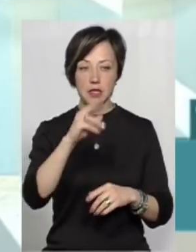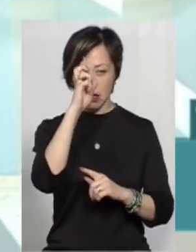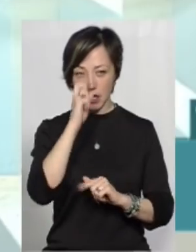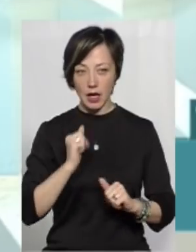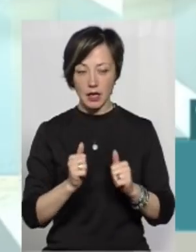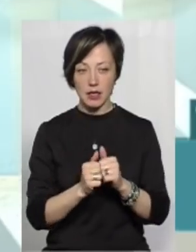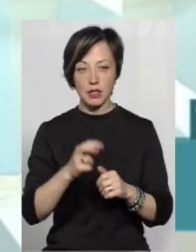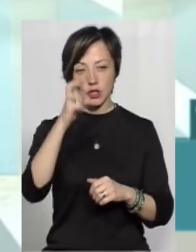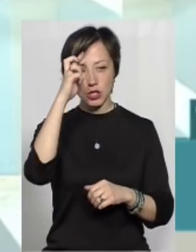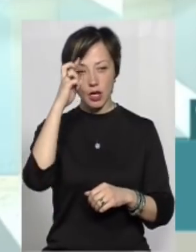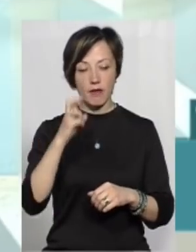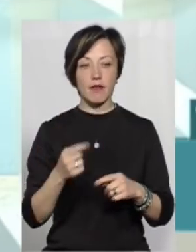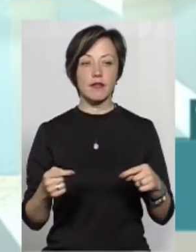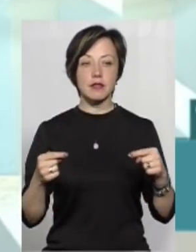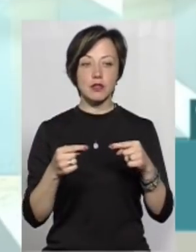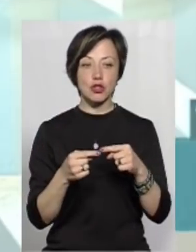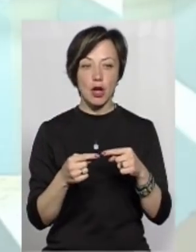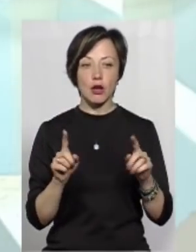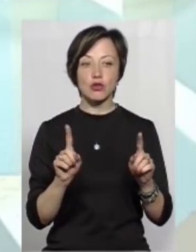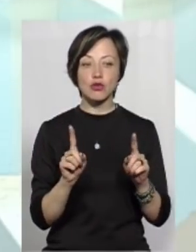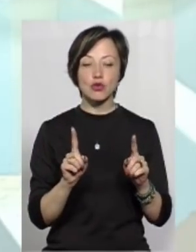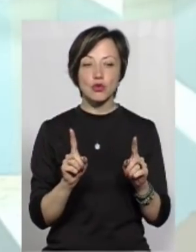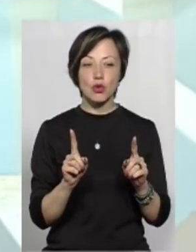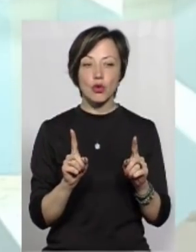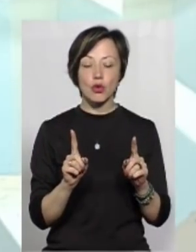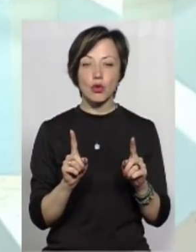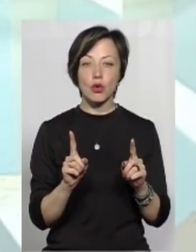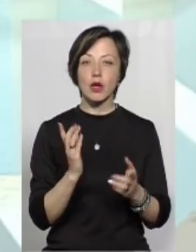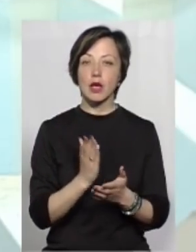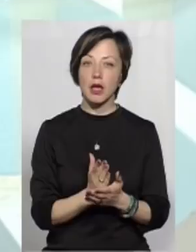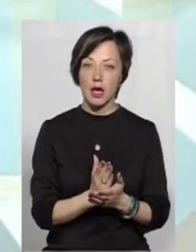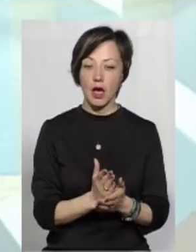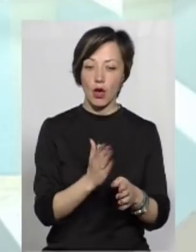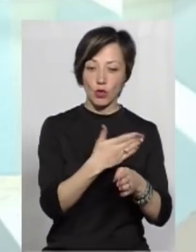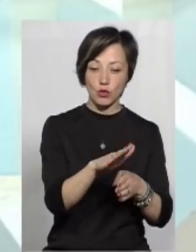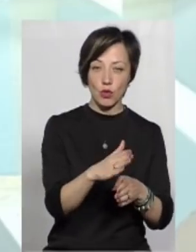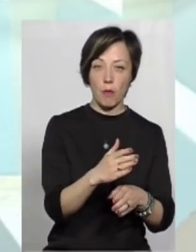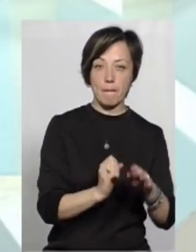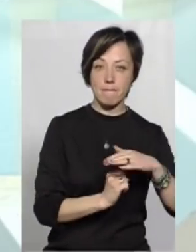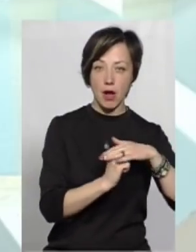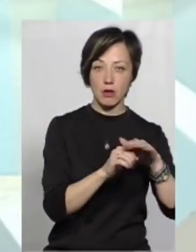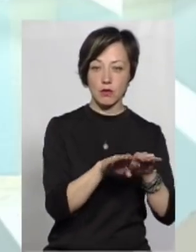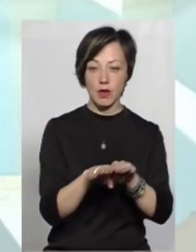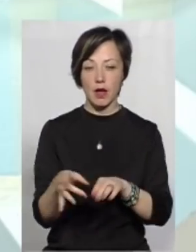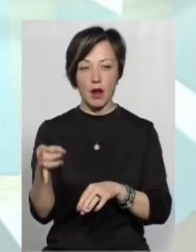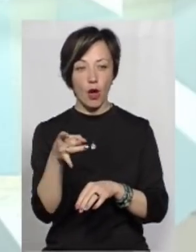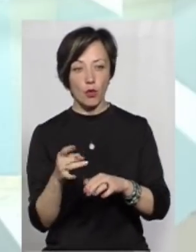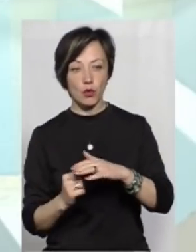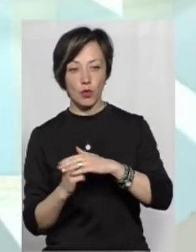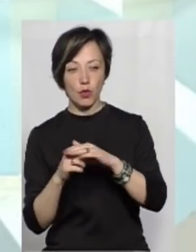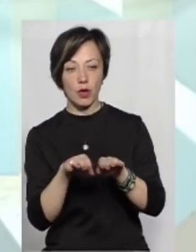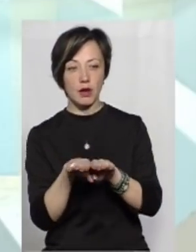країнах держава визначає, що є одиницею базового рівня, що є районного, і нікого